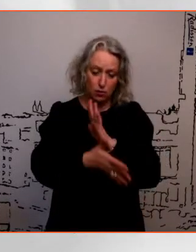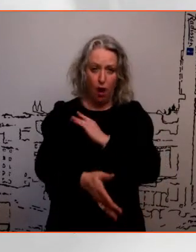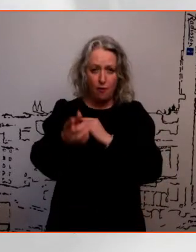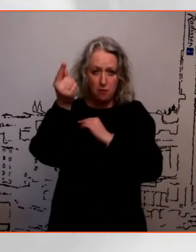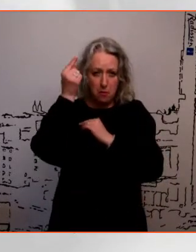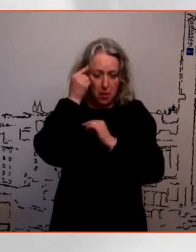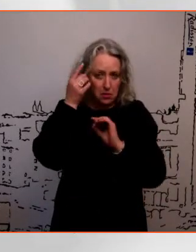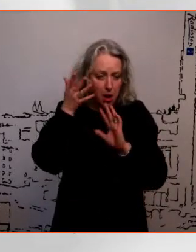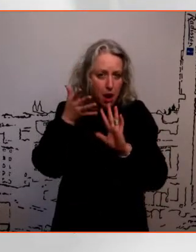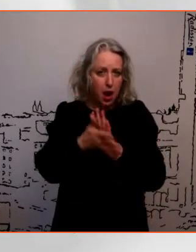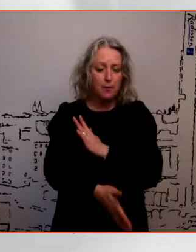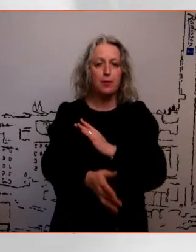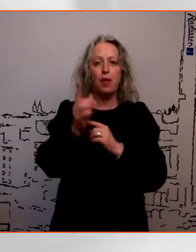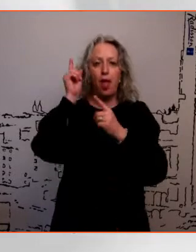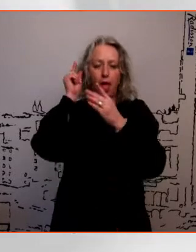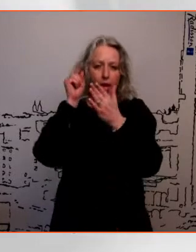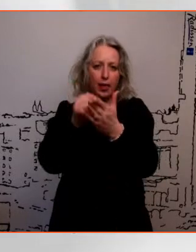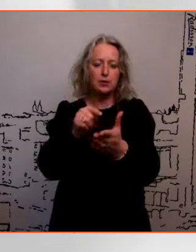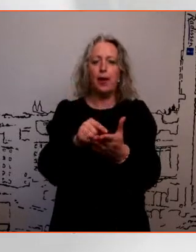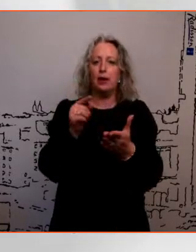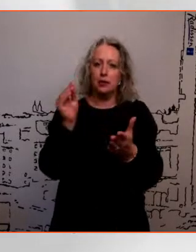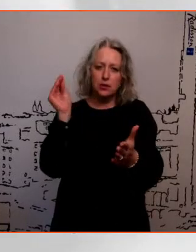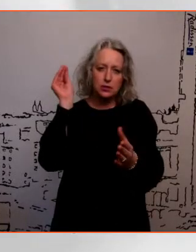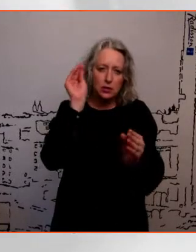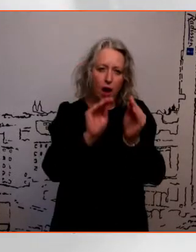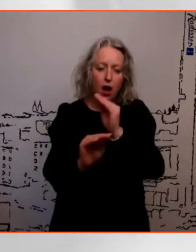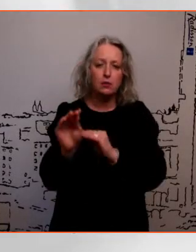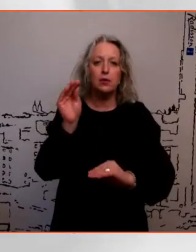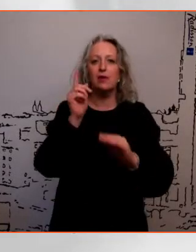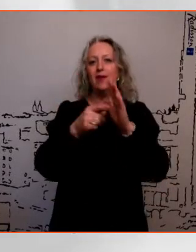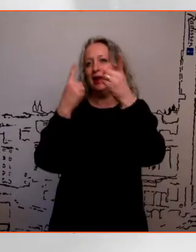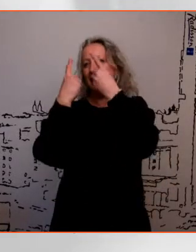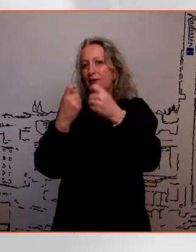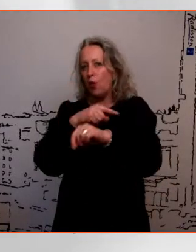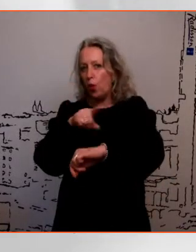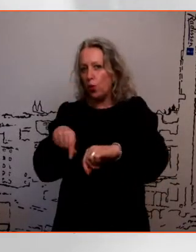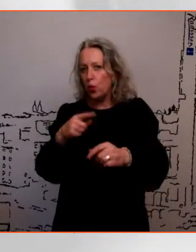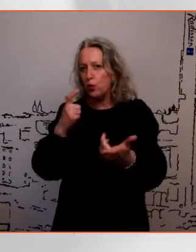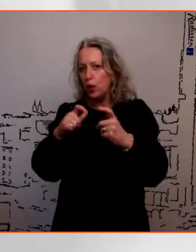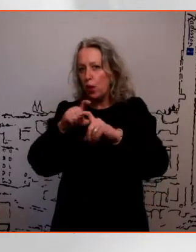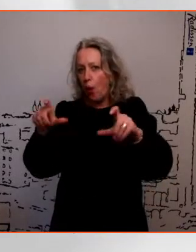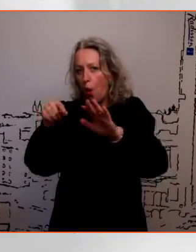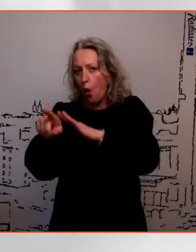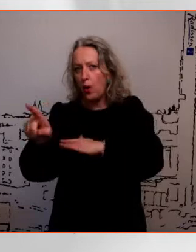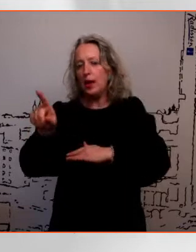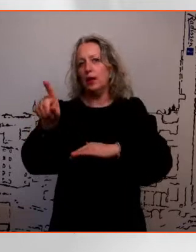võibolla eesmärkides seadmine, siis peale seda mingil hetkel infotund koolis, ülikoolis, mõne eksperdi ka